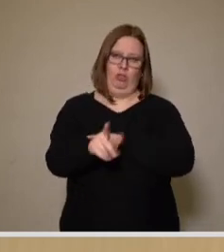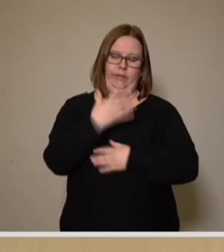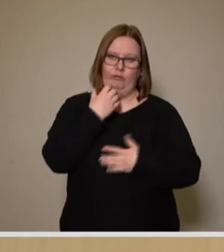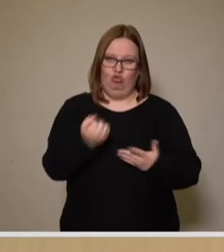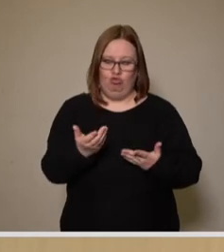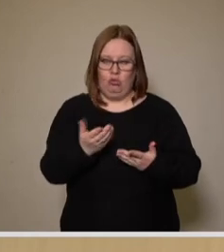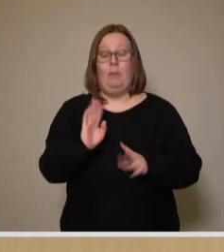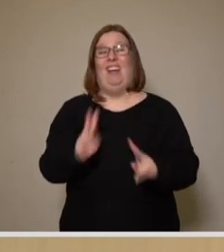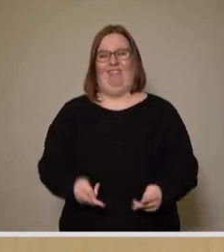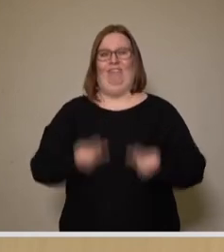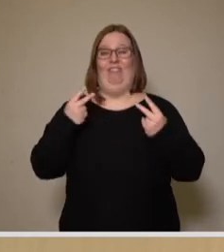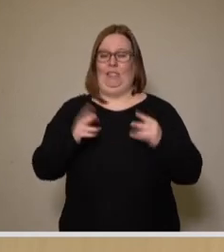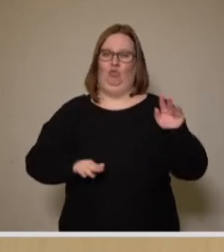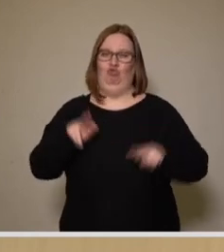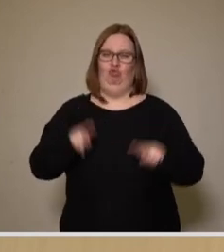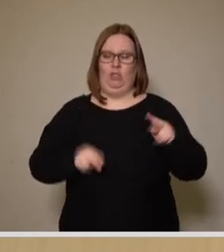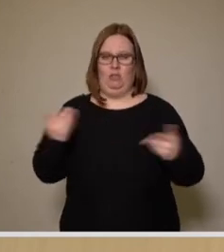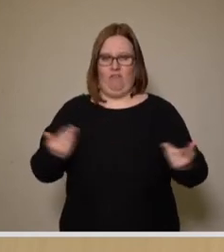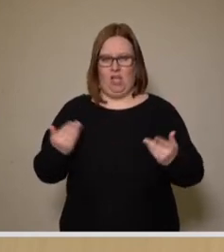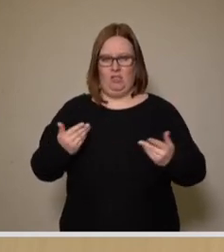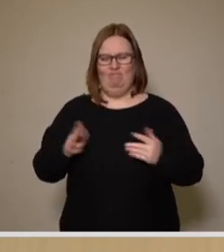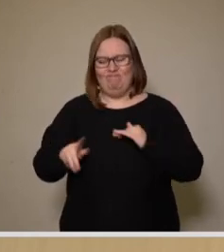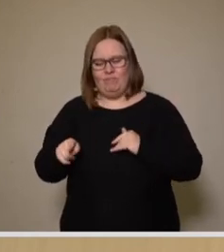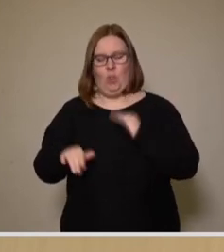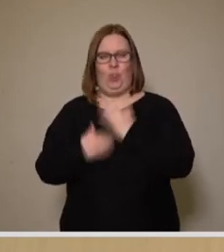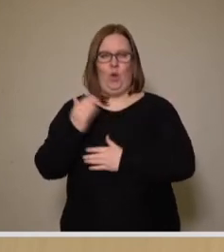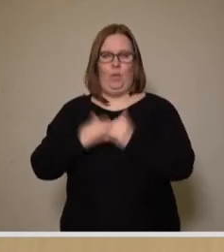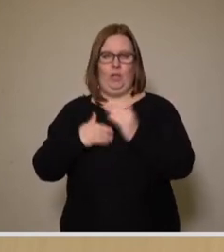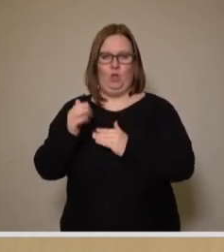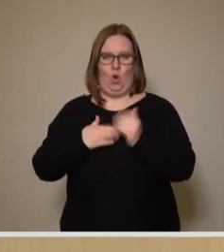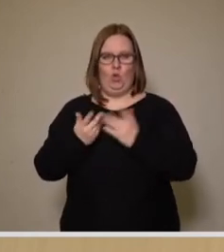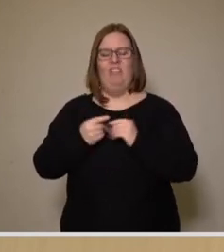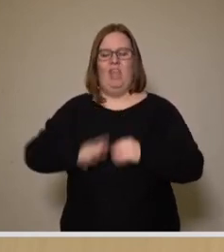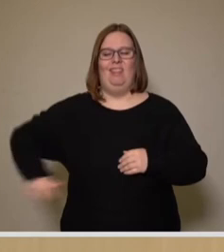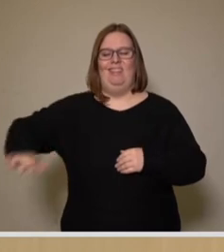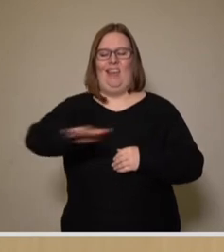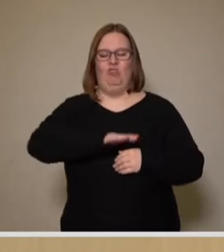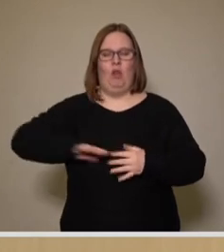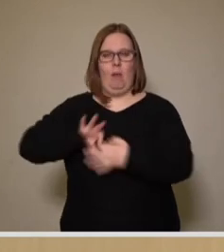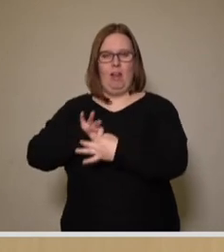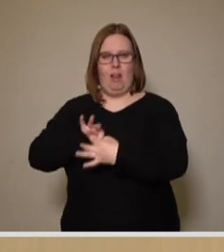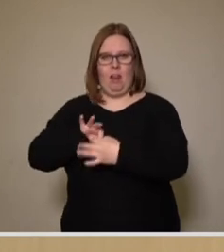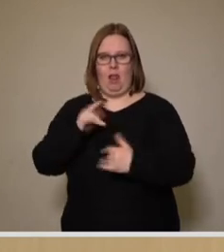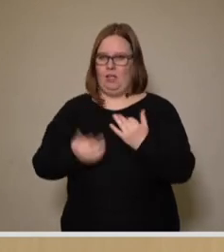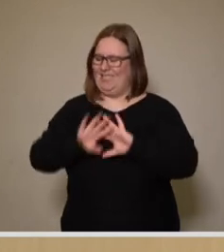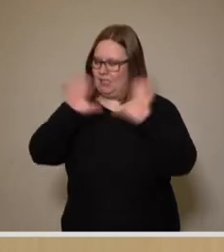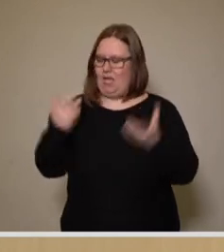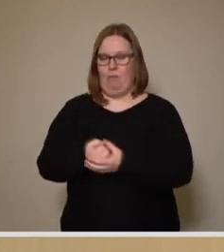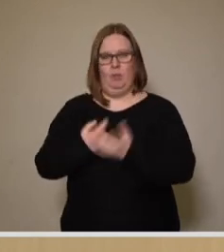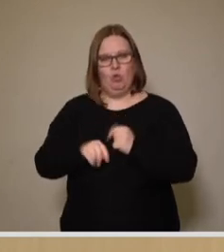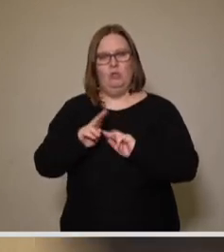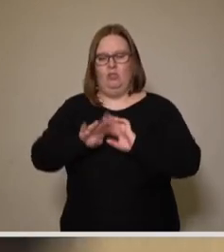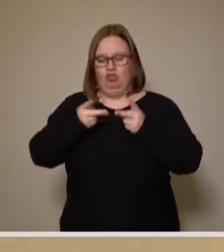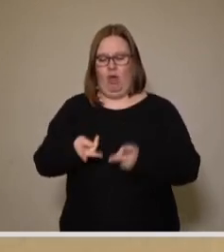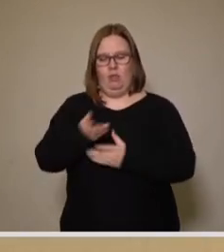Ein ganz wesentlicher ist, dass diese neue Methodik eine Territorialbilanz ist. Also alles wird bilanziert, was auf dem